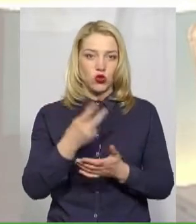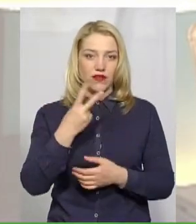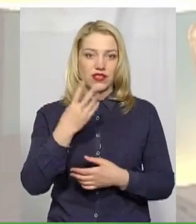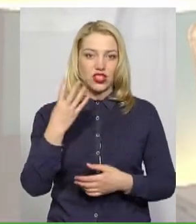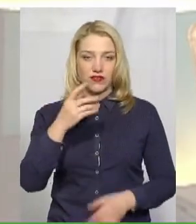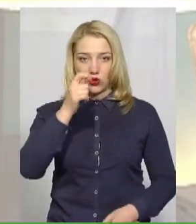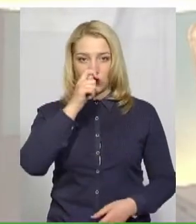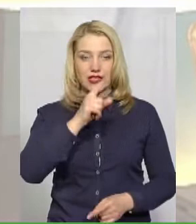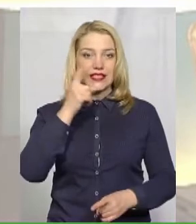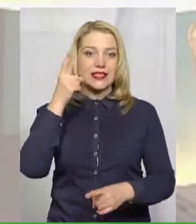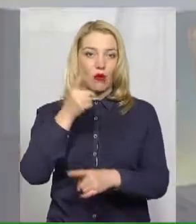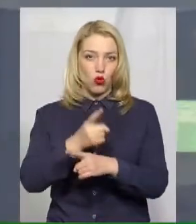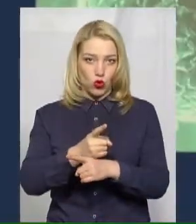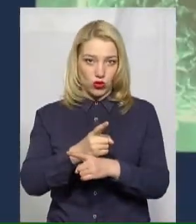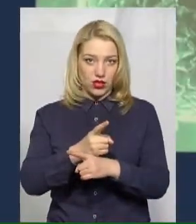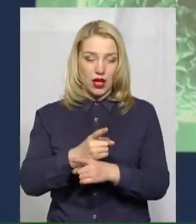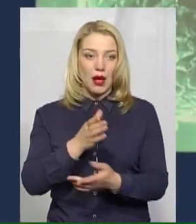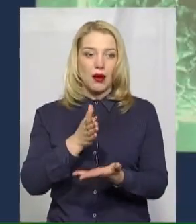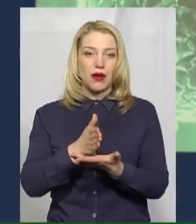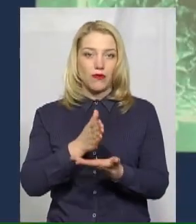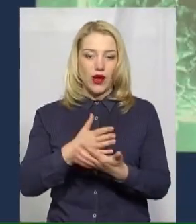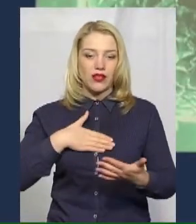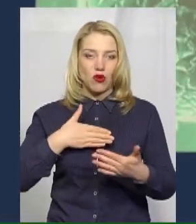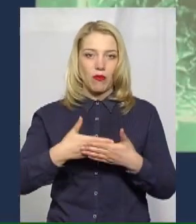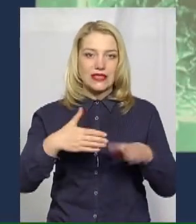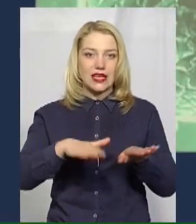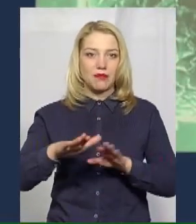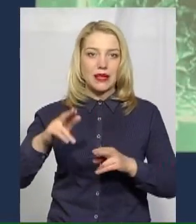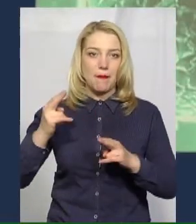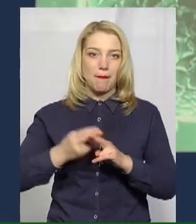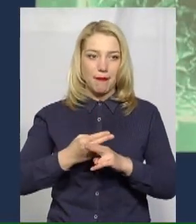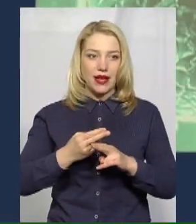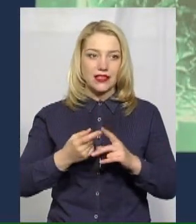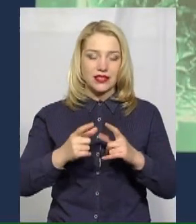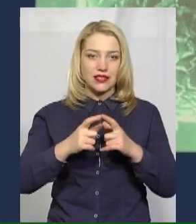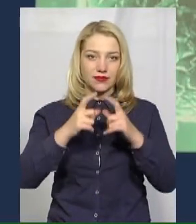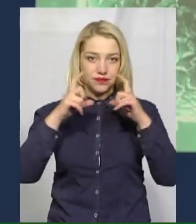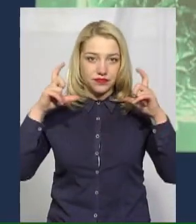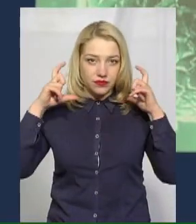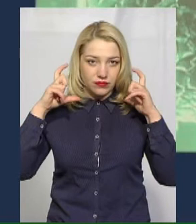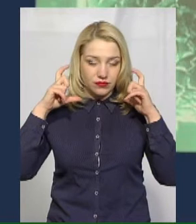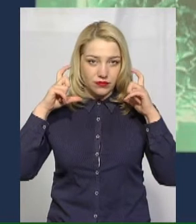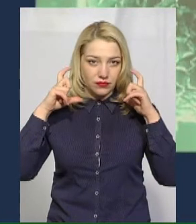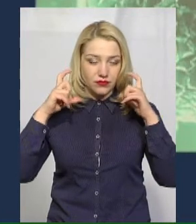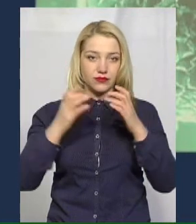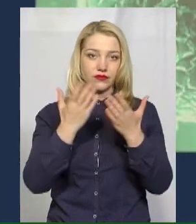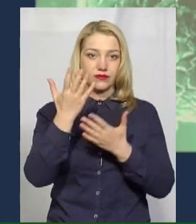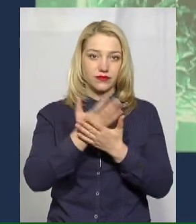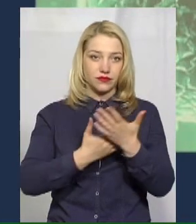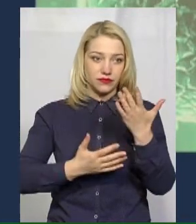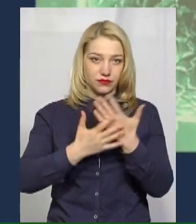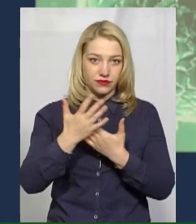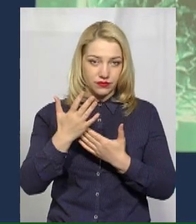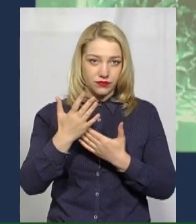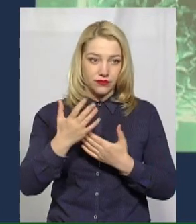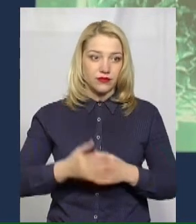заборонено перебування в громадських місцях без вдягнутих засобів індивідуального захисту, зокрема респіратора